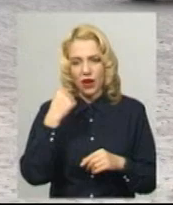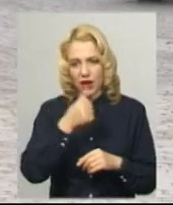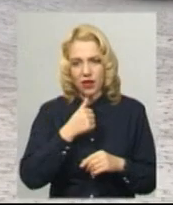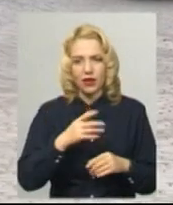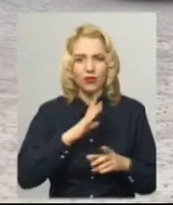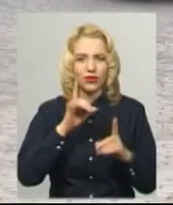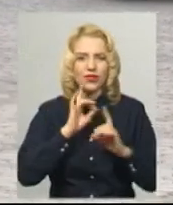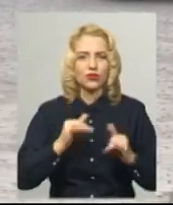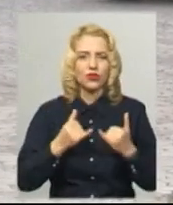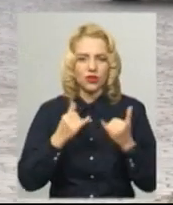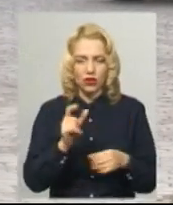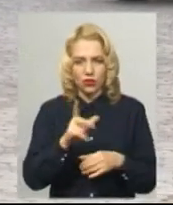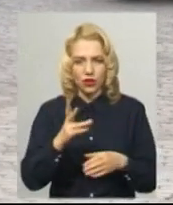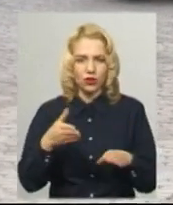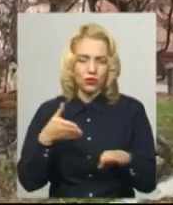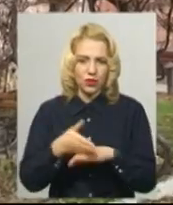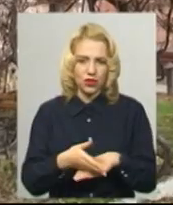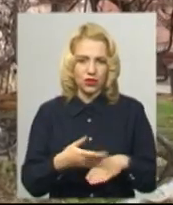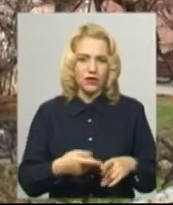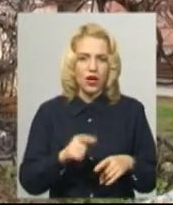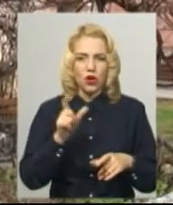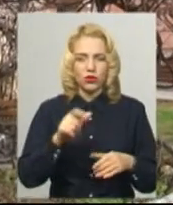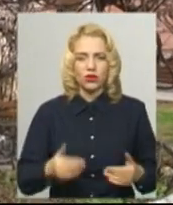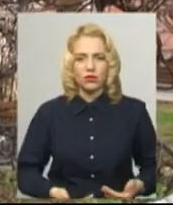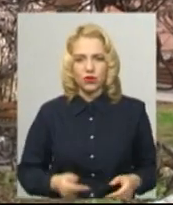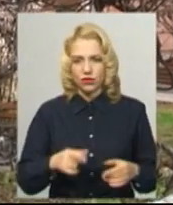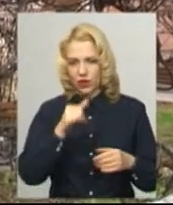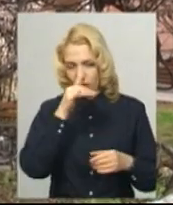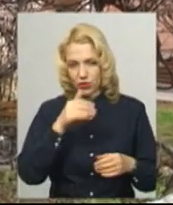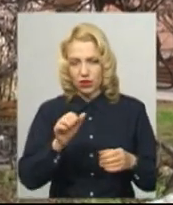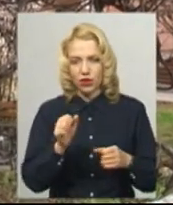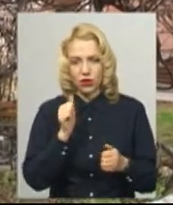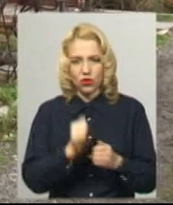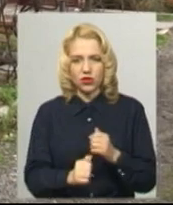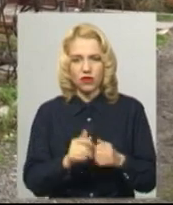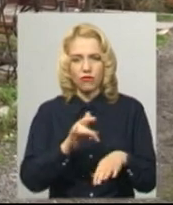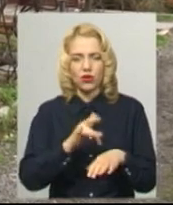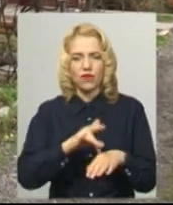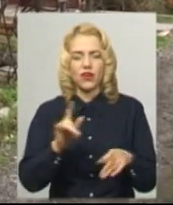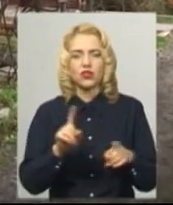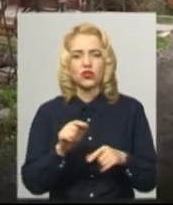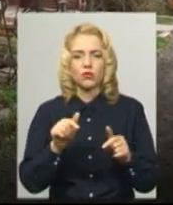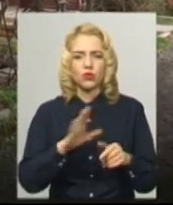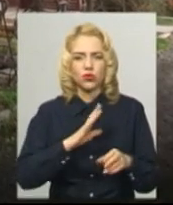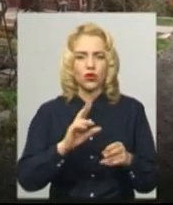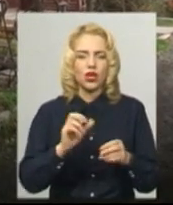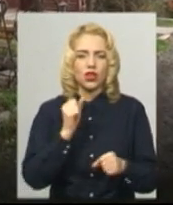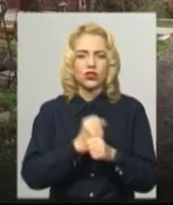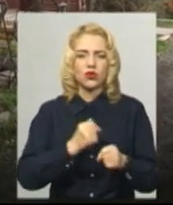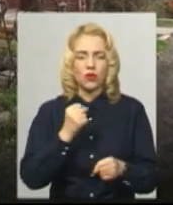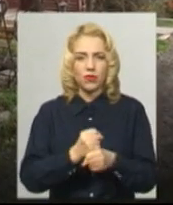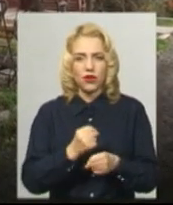приїжджим, які не могли припаркувати тут автівки. Людина тут проживає, вона однозначно дивиться, кожен боліває за те, що було зроблено